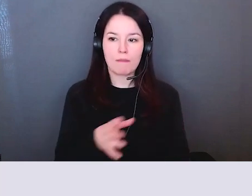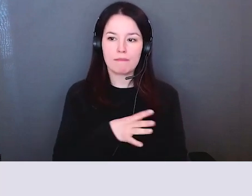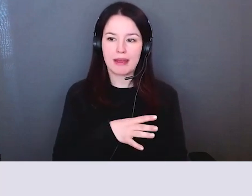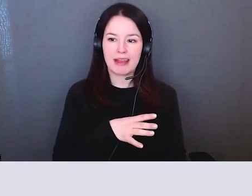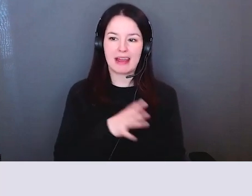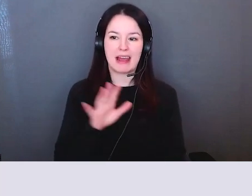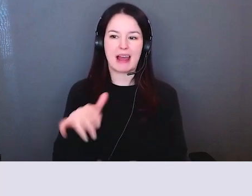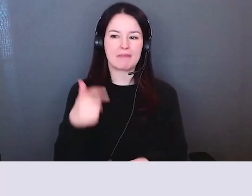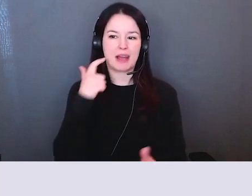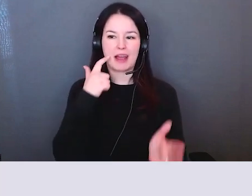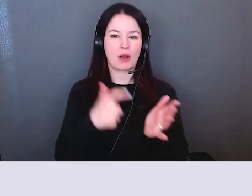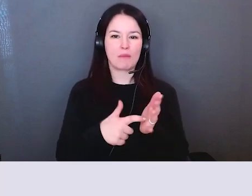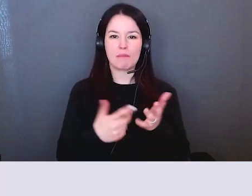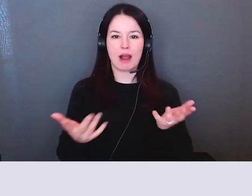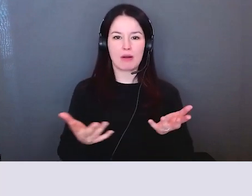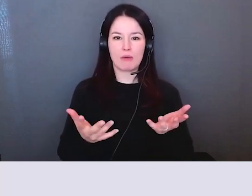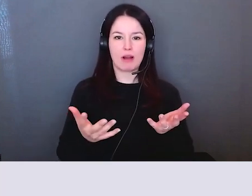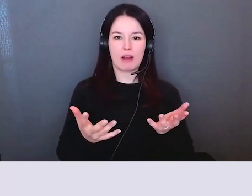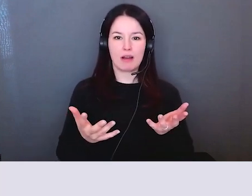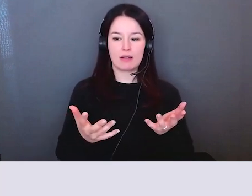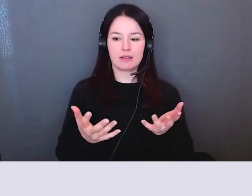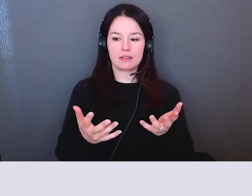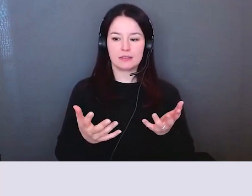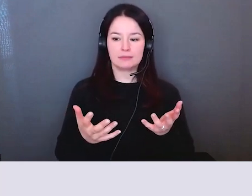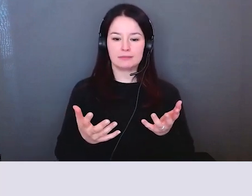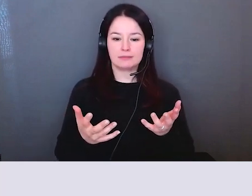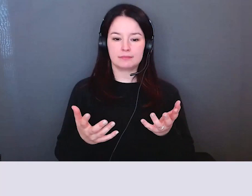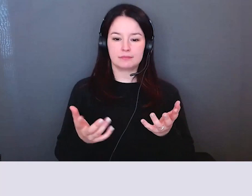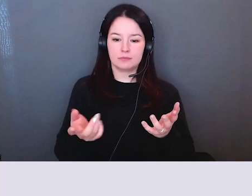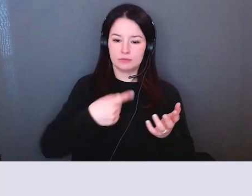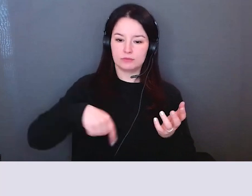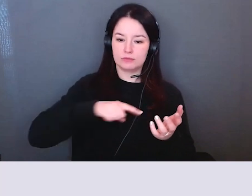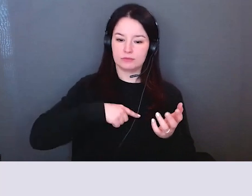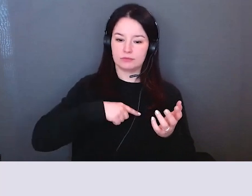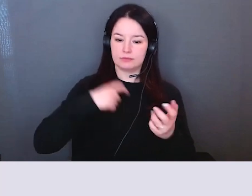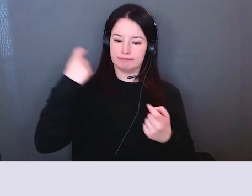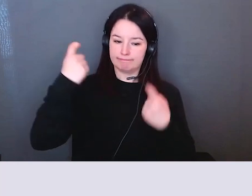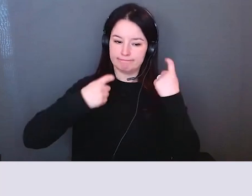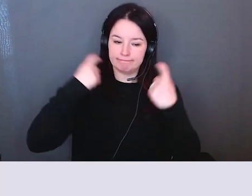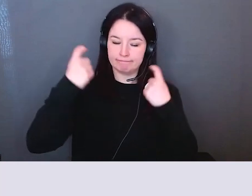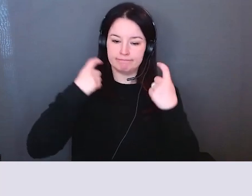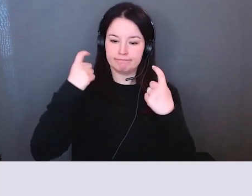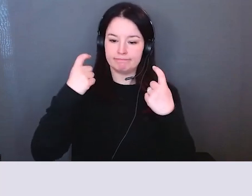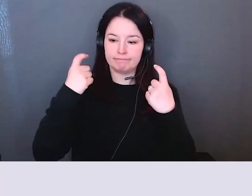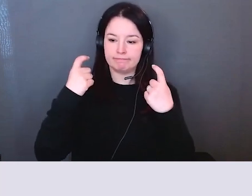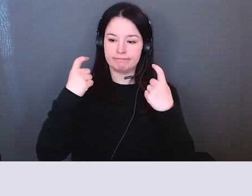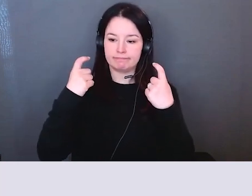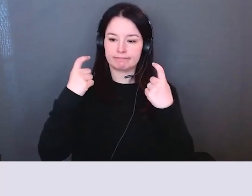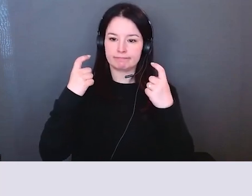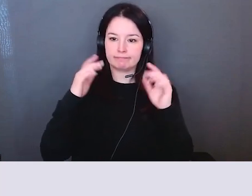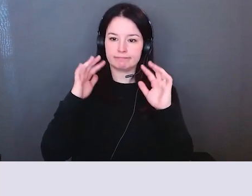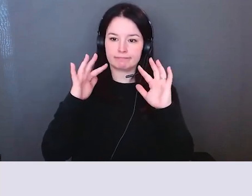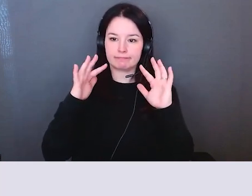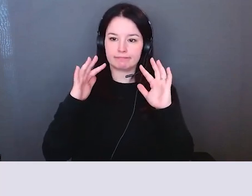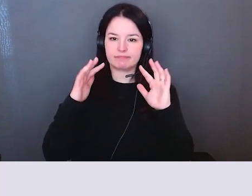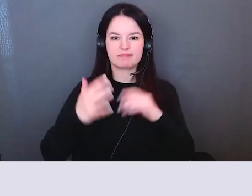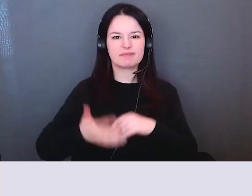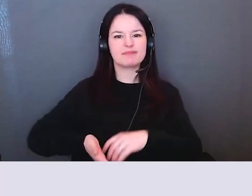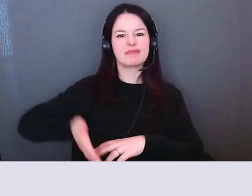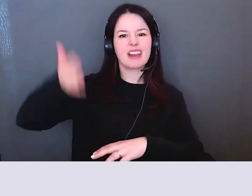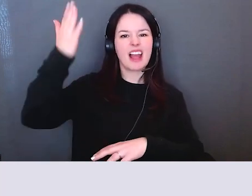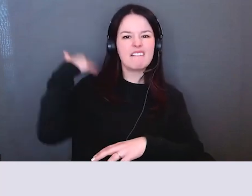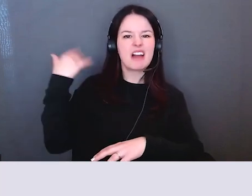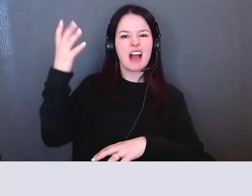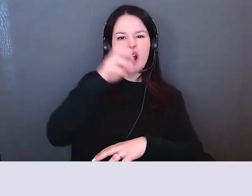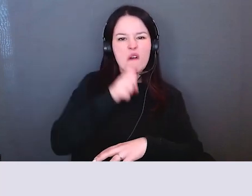une fois que vous avez répondu à ces deux questions vous devez répondre à la question suivante comment puis-je répondre à ce